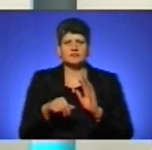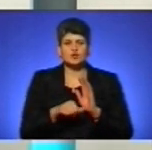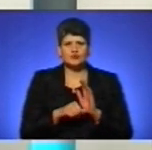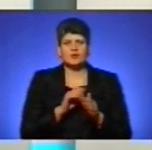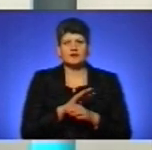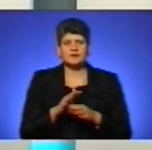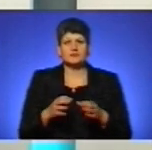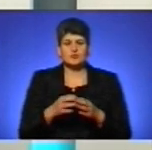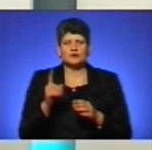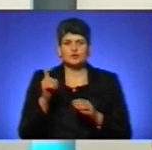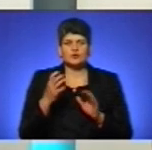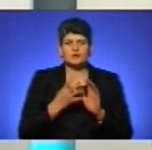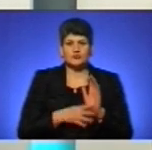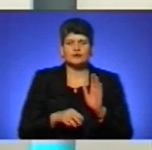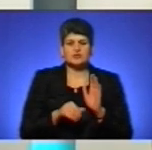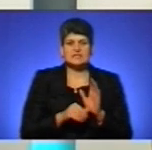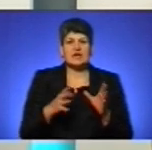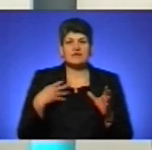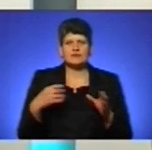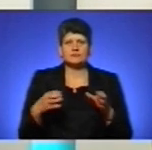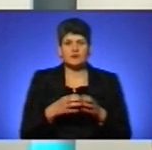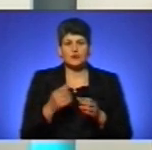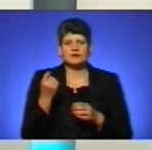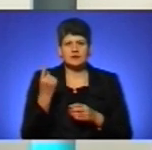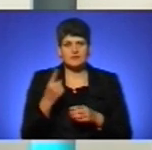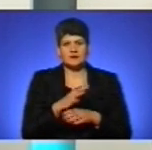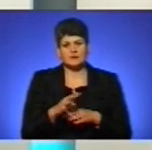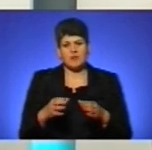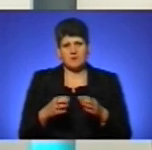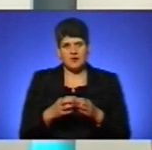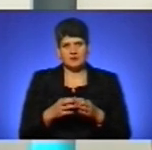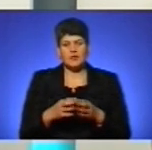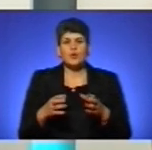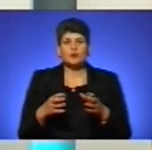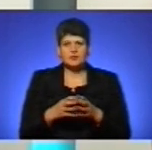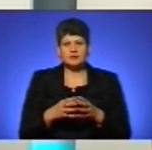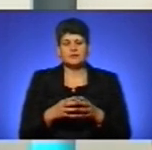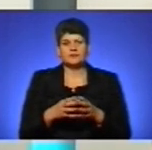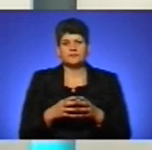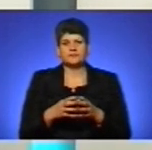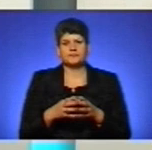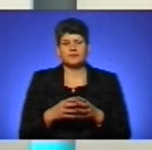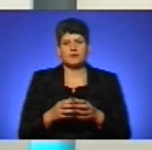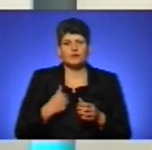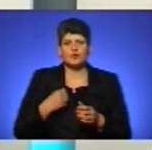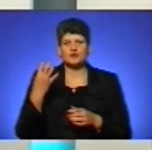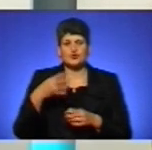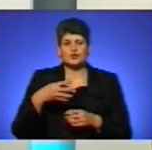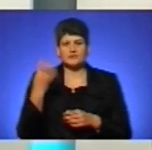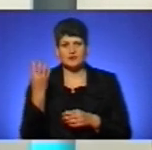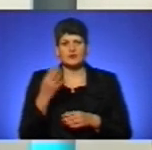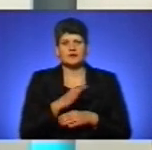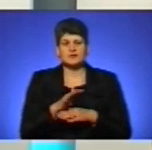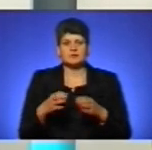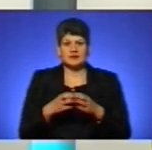дивізії, 196-ї артилівської бригади, 11-ї артилівської бригади, колектив бойової 44-ї артилівської бригади,